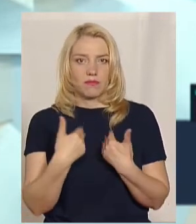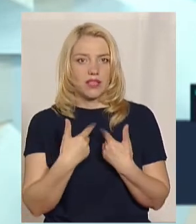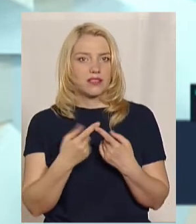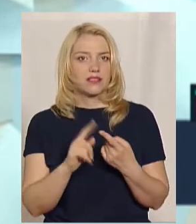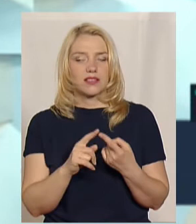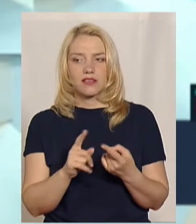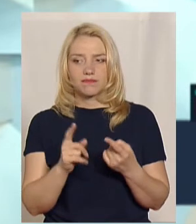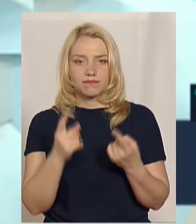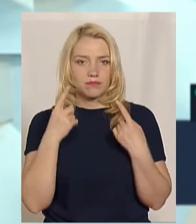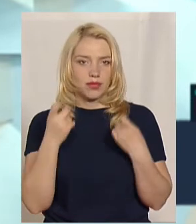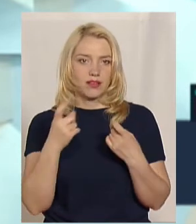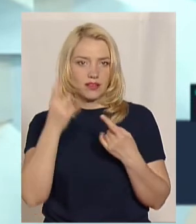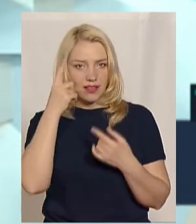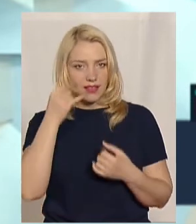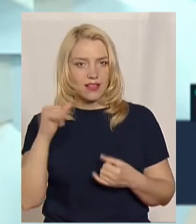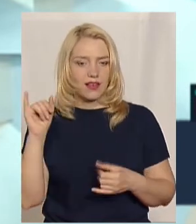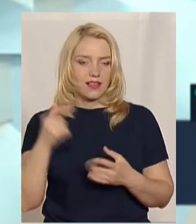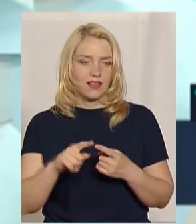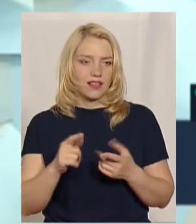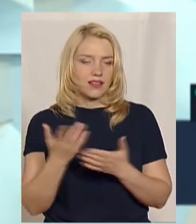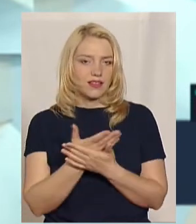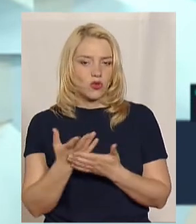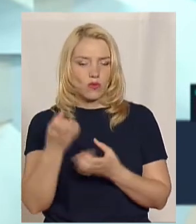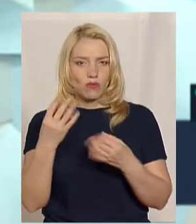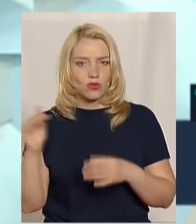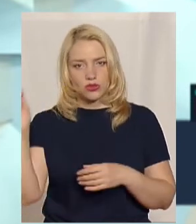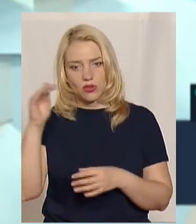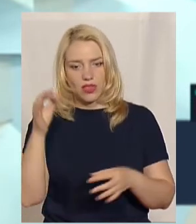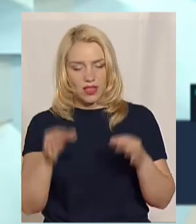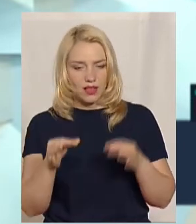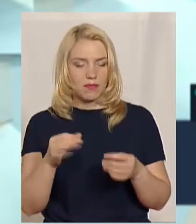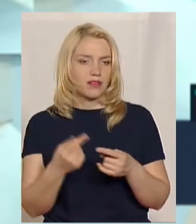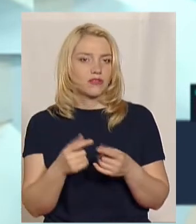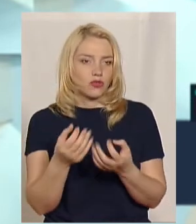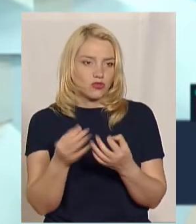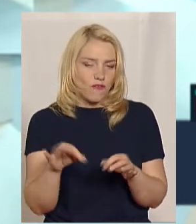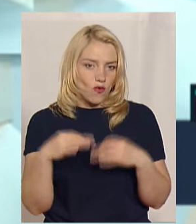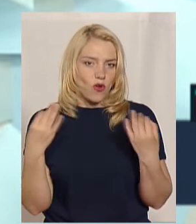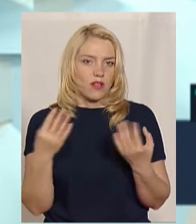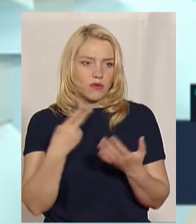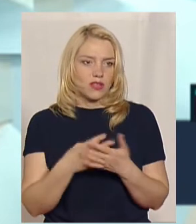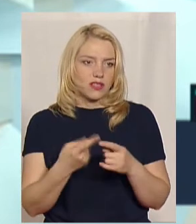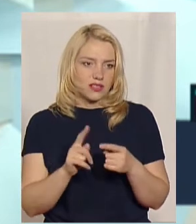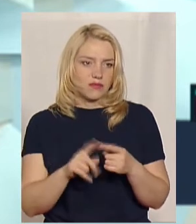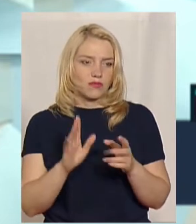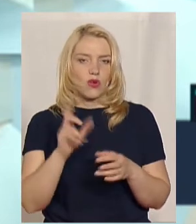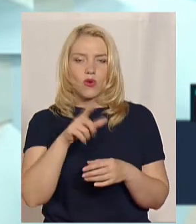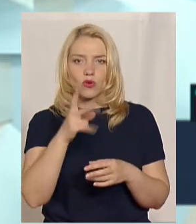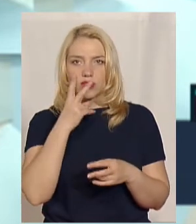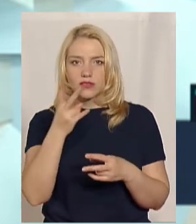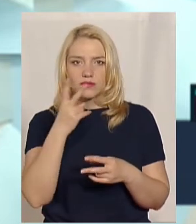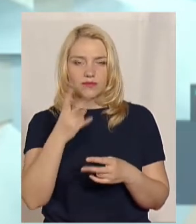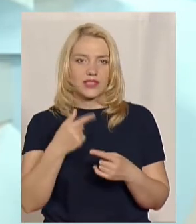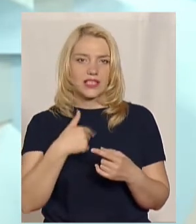подіями. Крім того, фільми просто неба, кіно просто неба ж дозволено показувати, і вони хоч як-небудь вийдуть з цього такого стресу, знаєте.